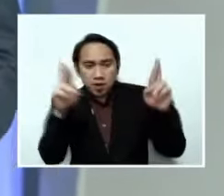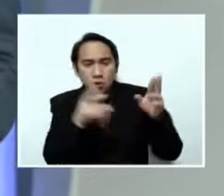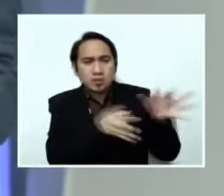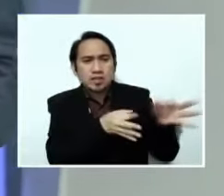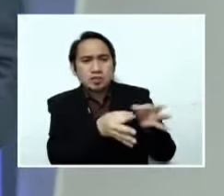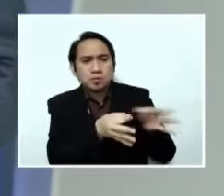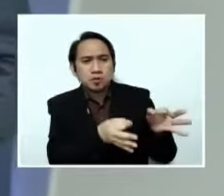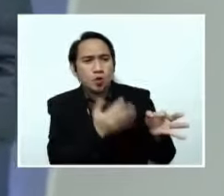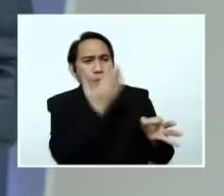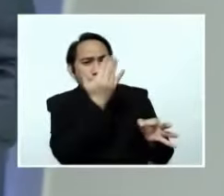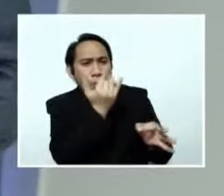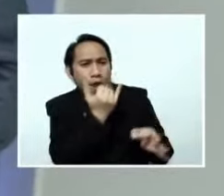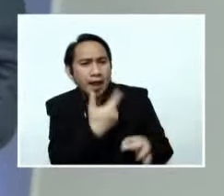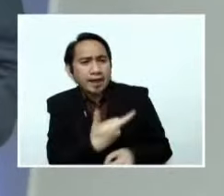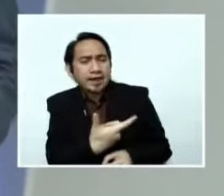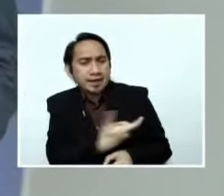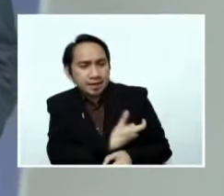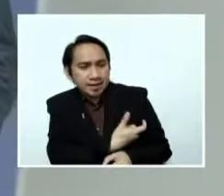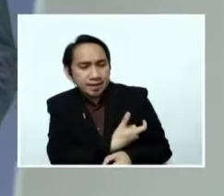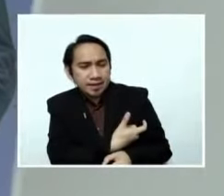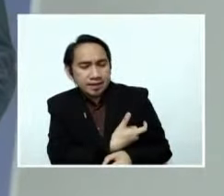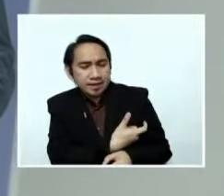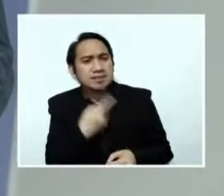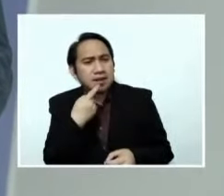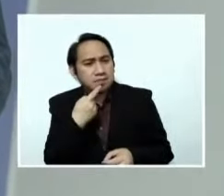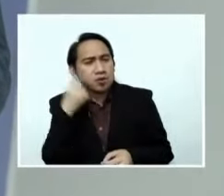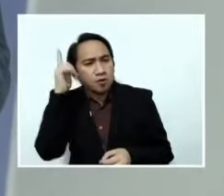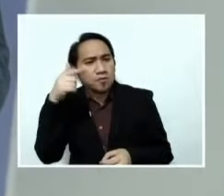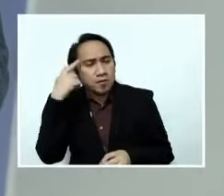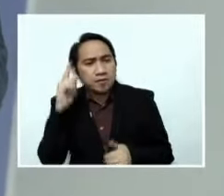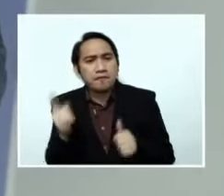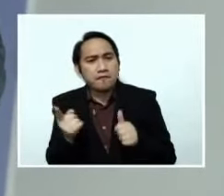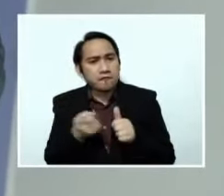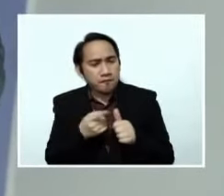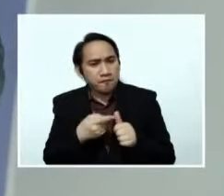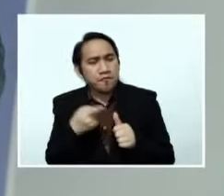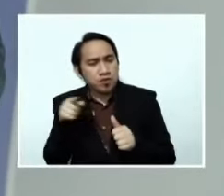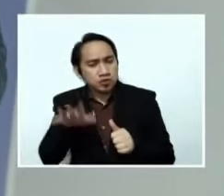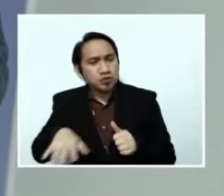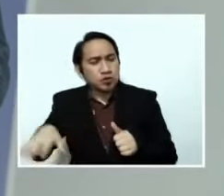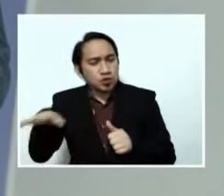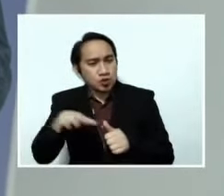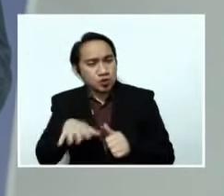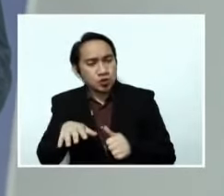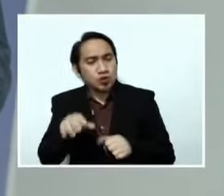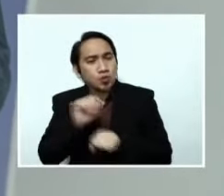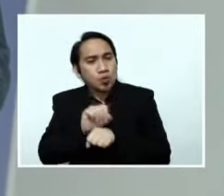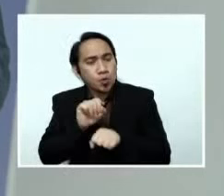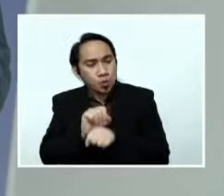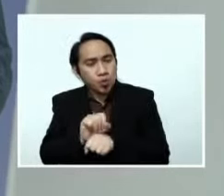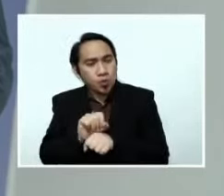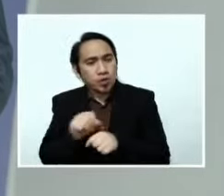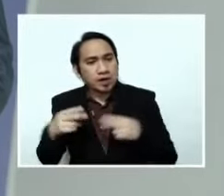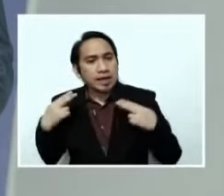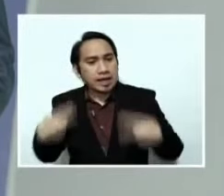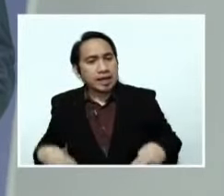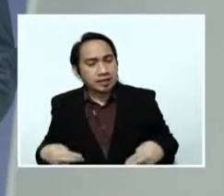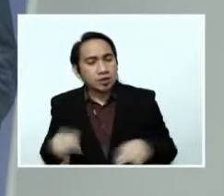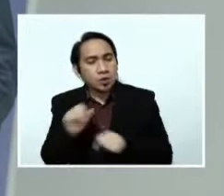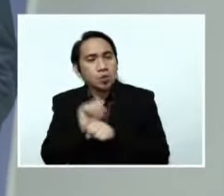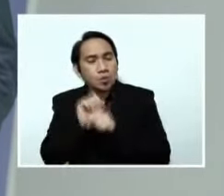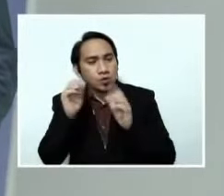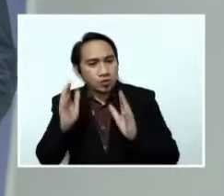utos ng pamalaan na health workers ang unahin. Pero defensa ng ilang alkalde, kinailangan nilang tumulong para